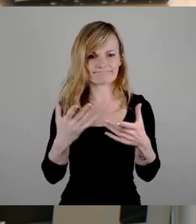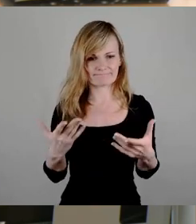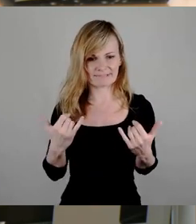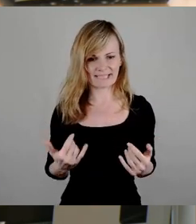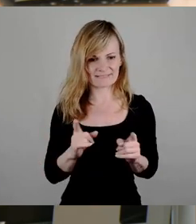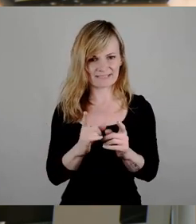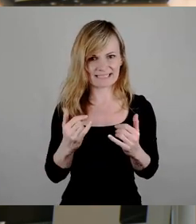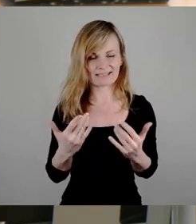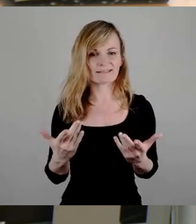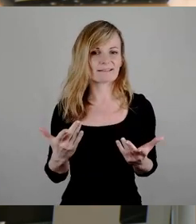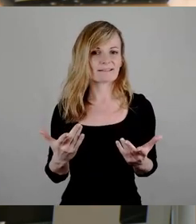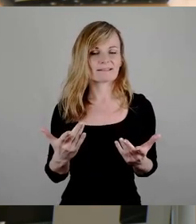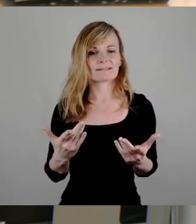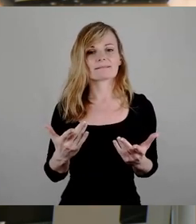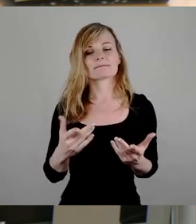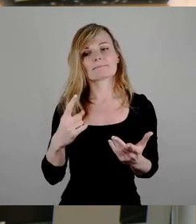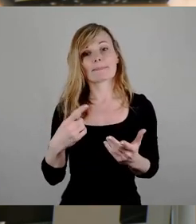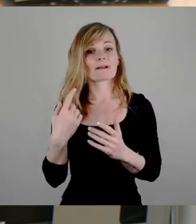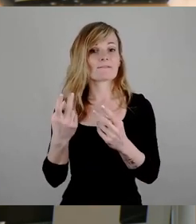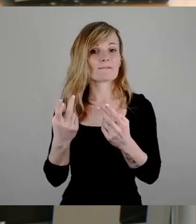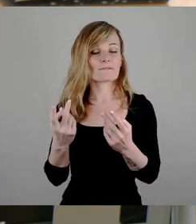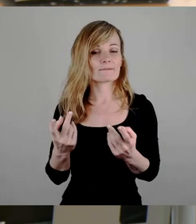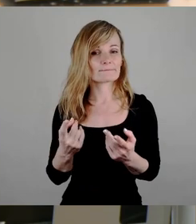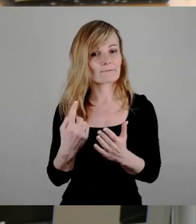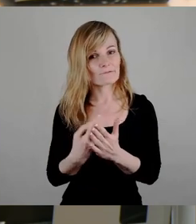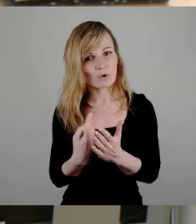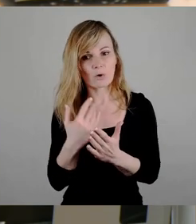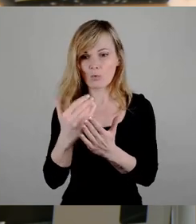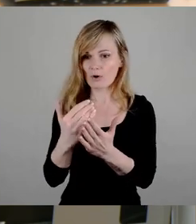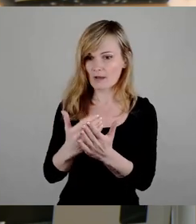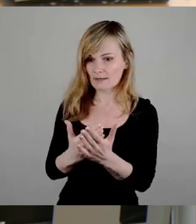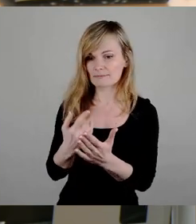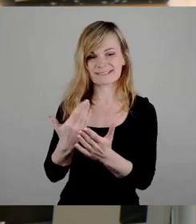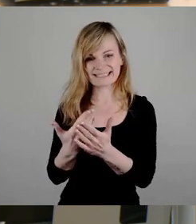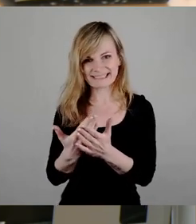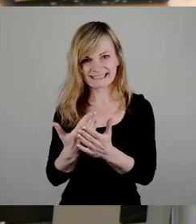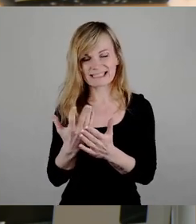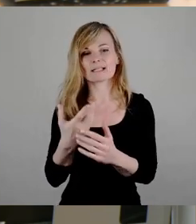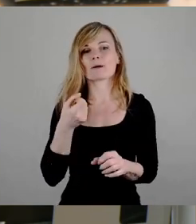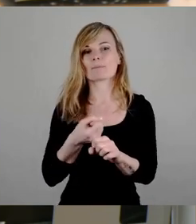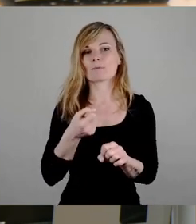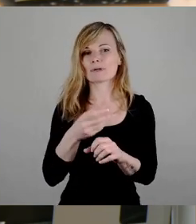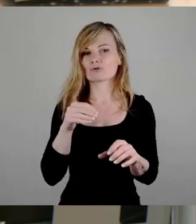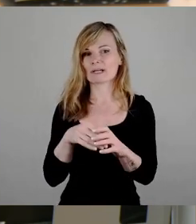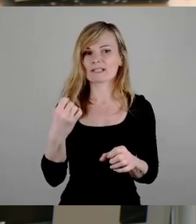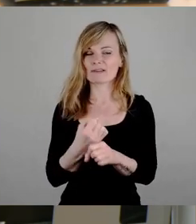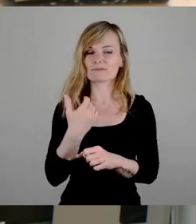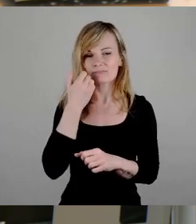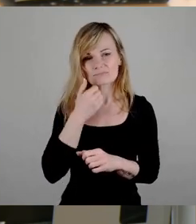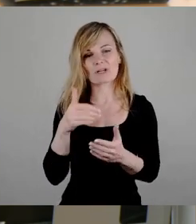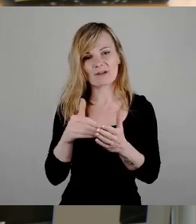dass es hier dezidierte Forderungen gibt. Dieses Pumpspeicherwerk möge doch bitte hin weiter betrieben werden.